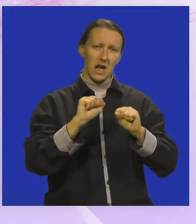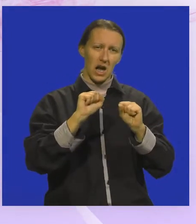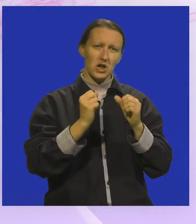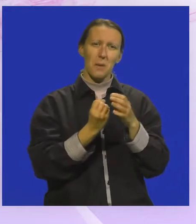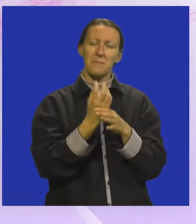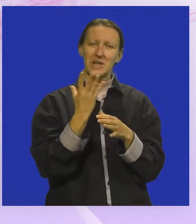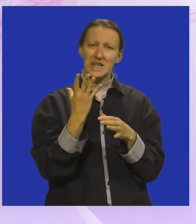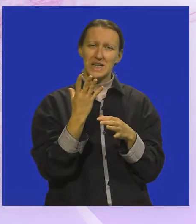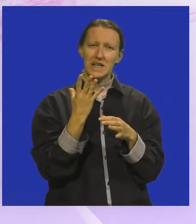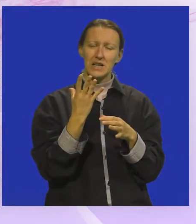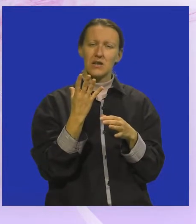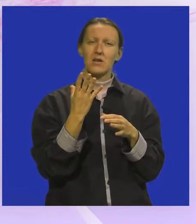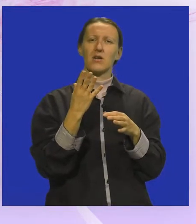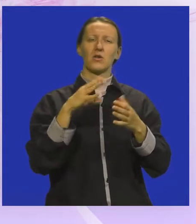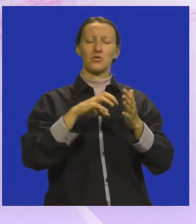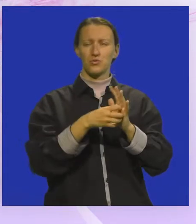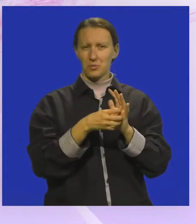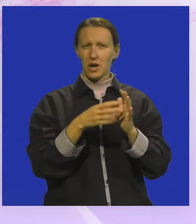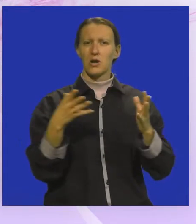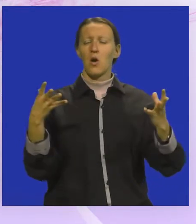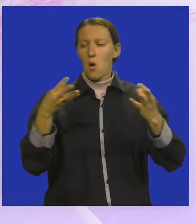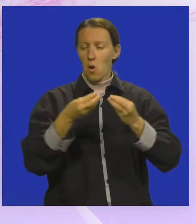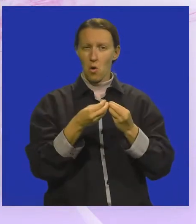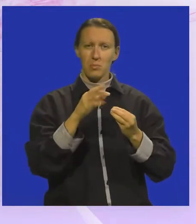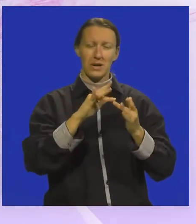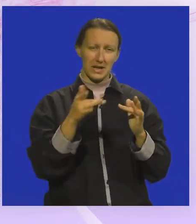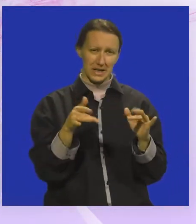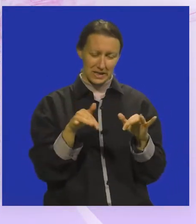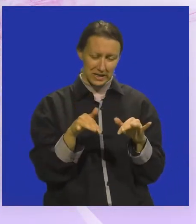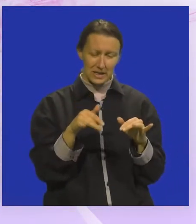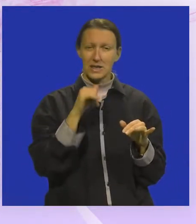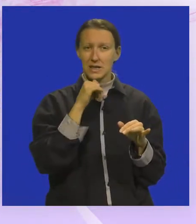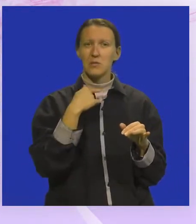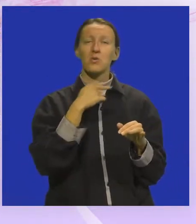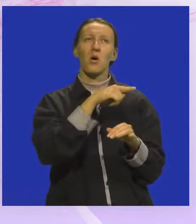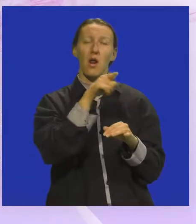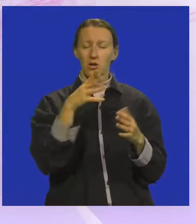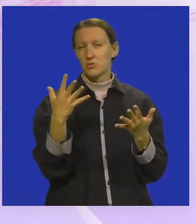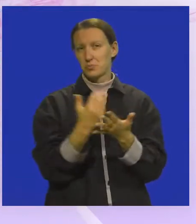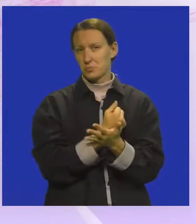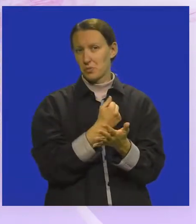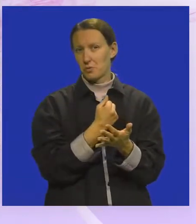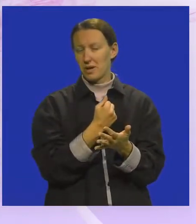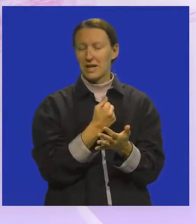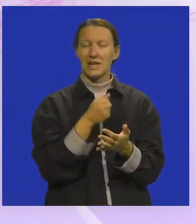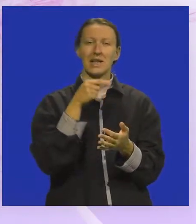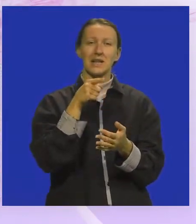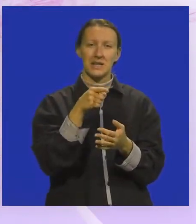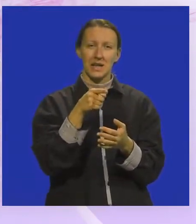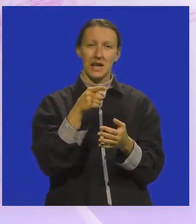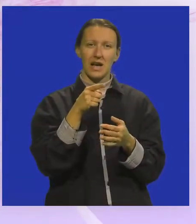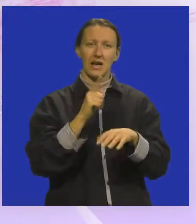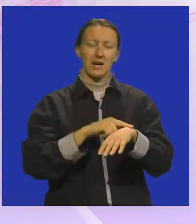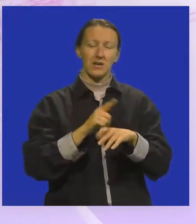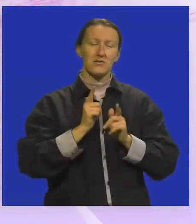prirode Dubrovačko-Nervetvanske županije okupili su se na internetu i proglašen je poobjetnik. Taj countdown,